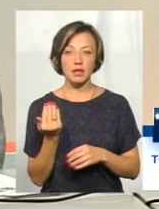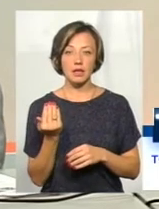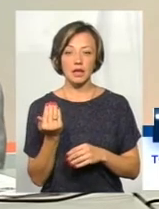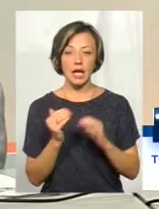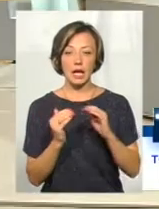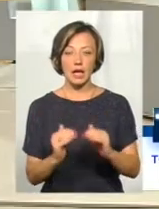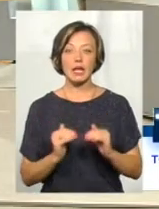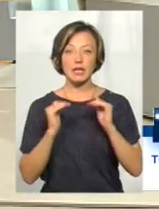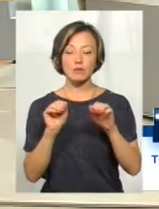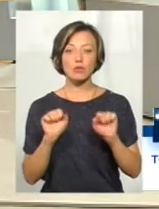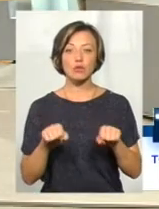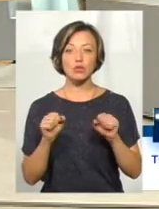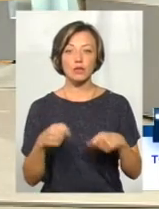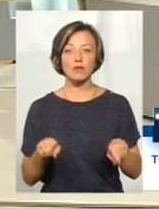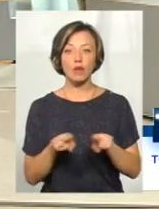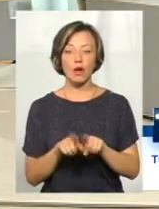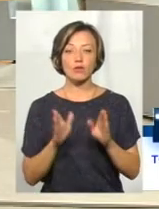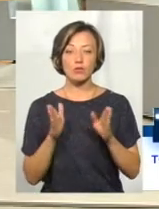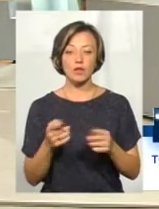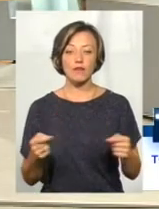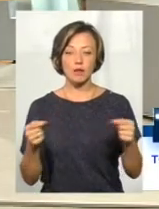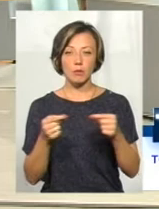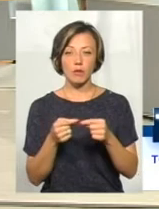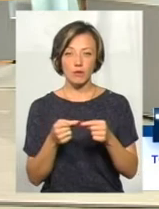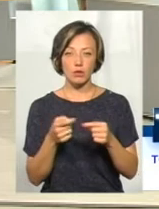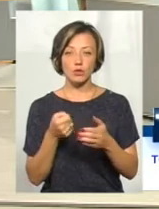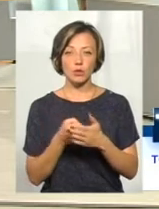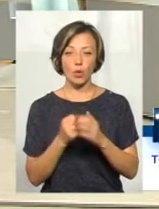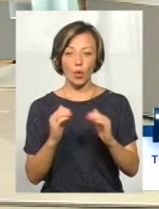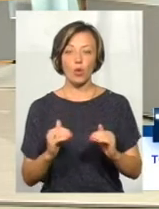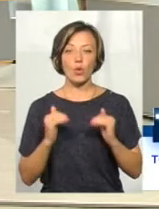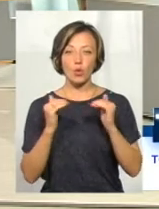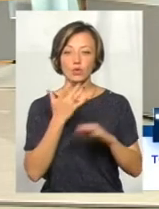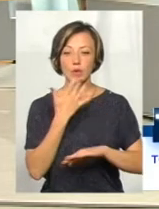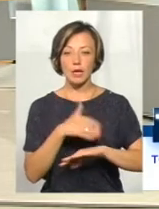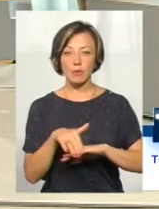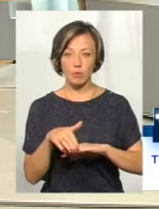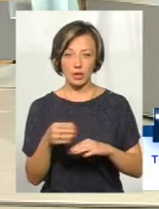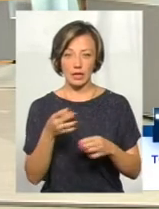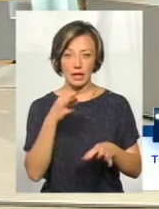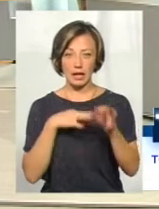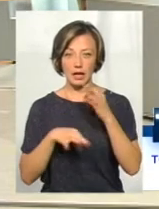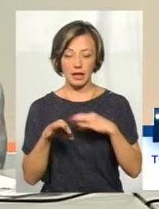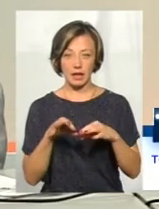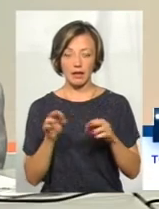ріст, можливо, також буде відповідно до росту імпортних ліків, тому що,